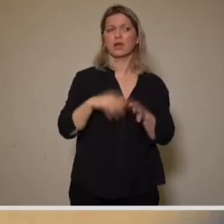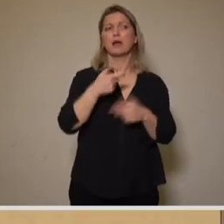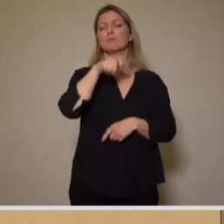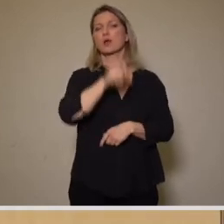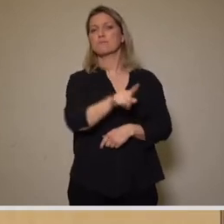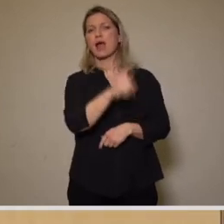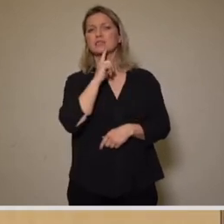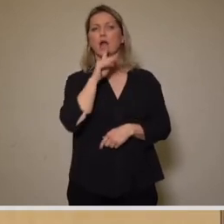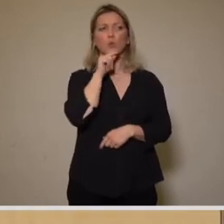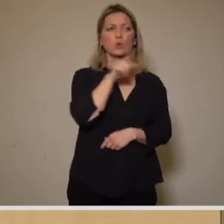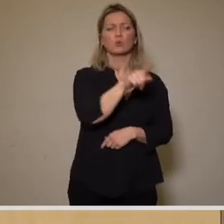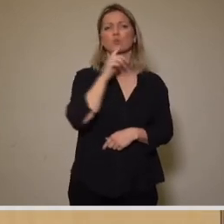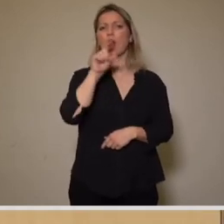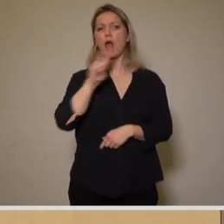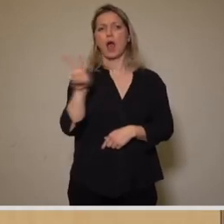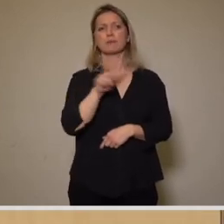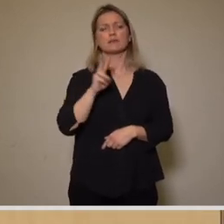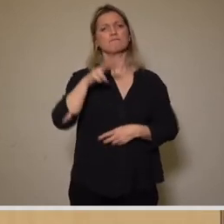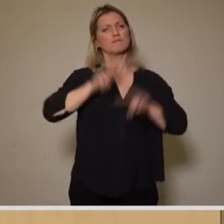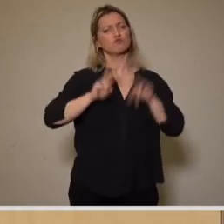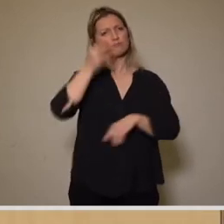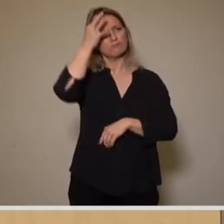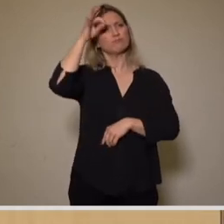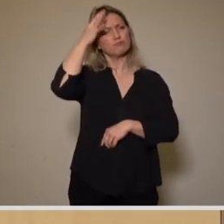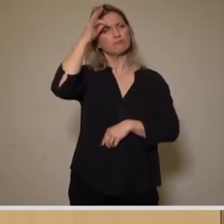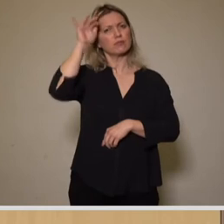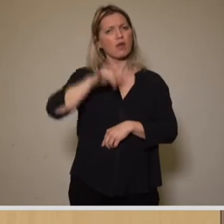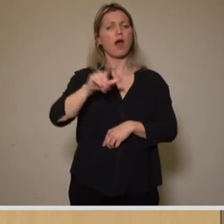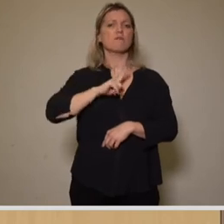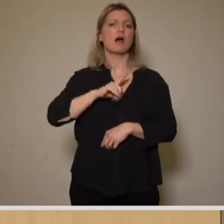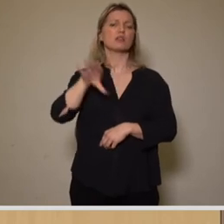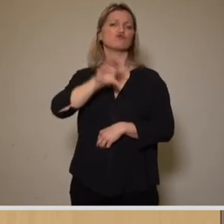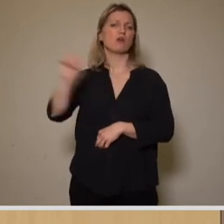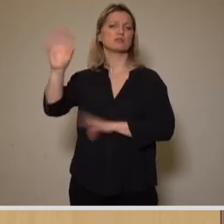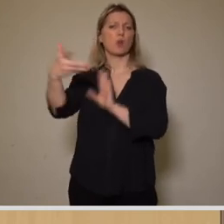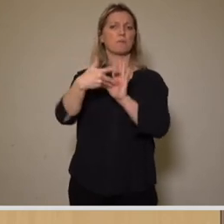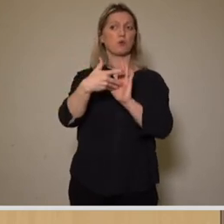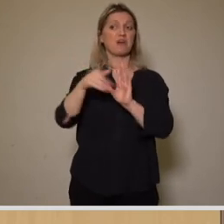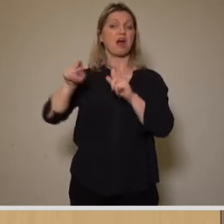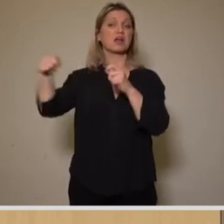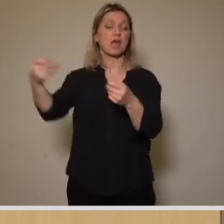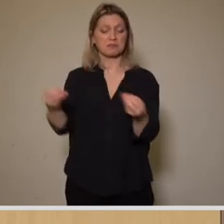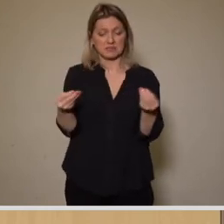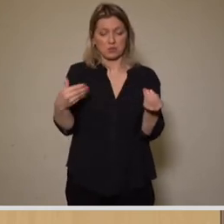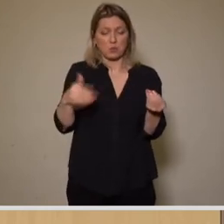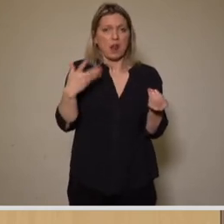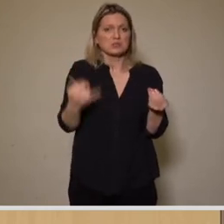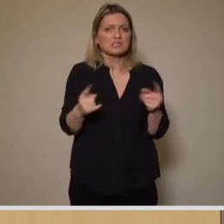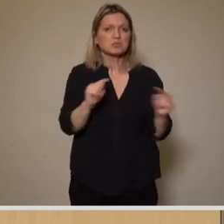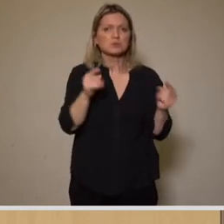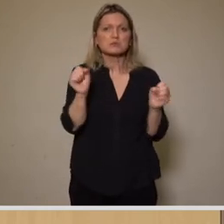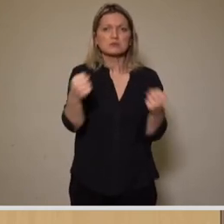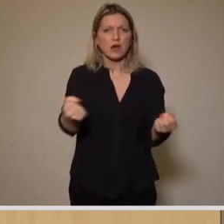Ideen aufgeworfen und diese unter anderem von der Stesat prüfen lassen. Die Ergebnisse der Prüfung liegen uns nicht vor. Insoweit kann man aktuell schlecht darüber diskutieren.